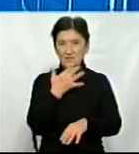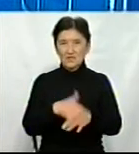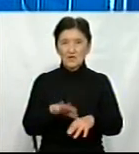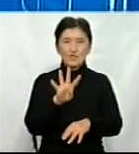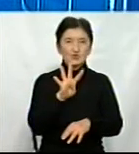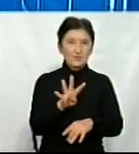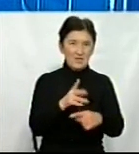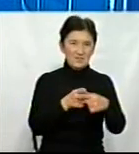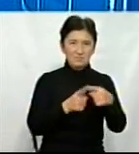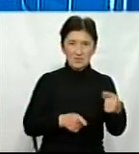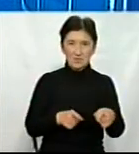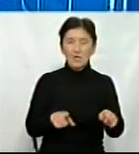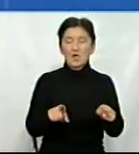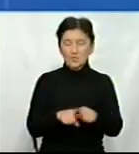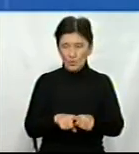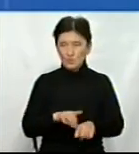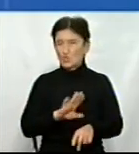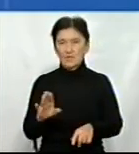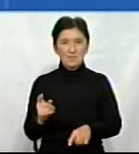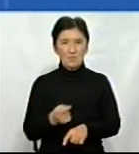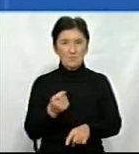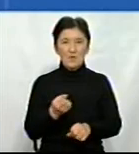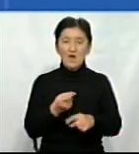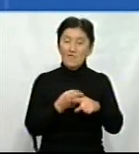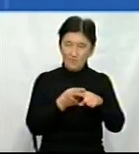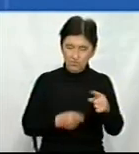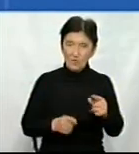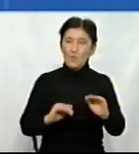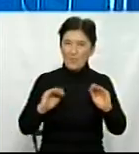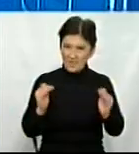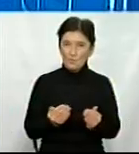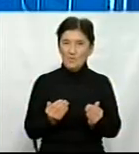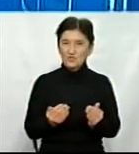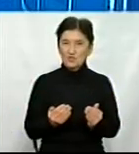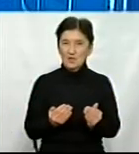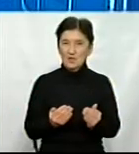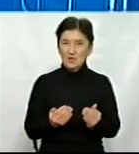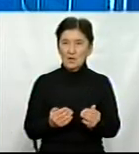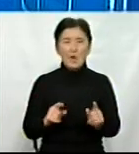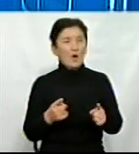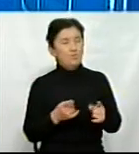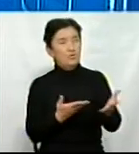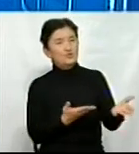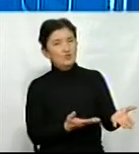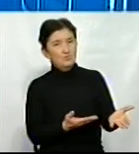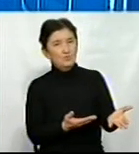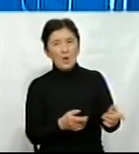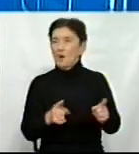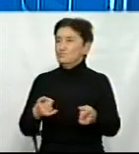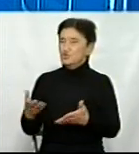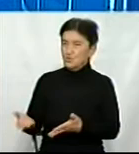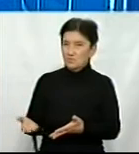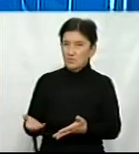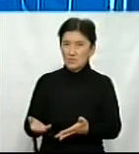,5, це теж немало. Але в половину менше. Товаровиробник каже, а почому ж це ви так отримали? А почому? По